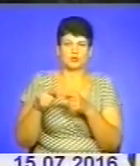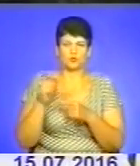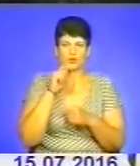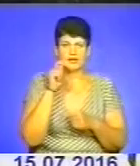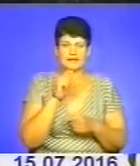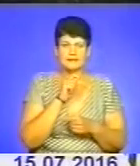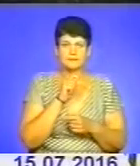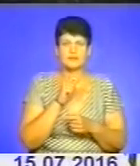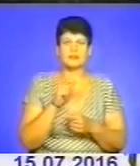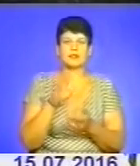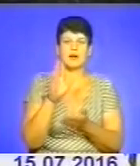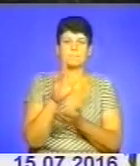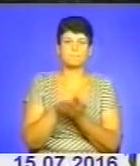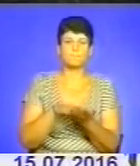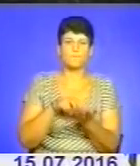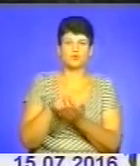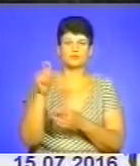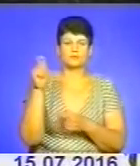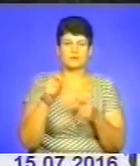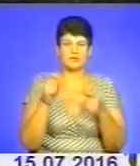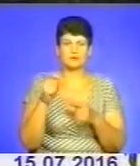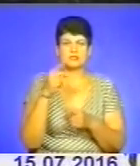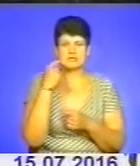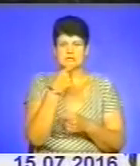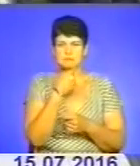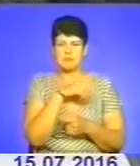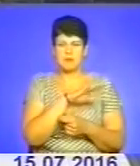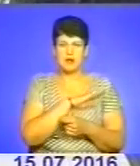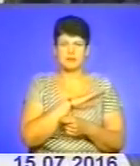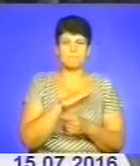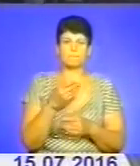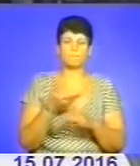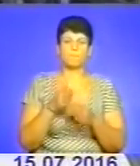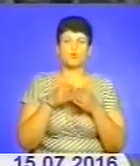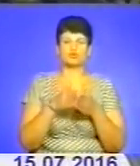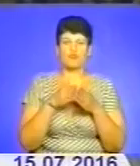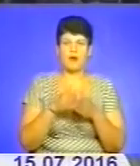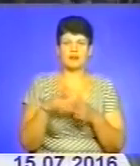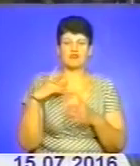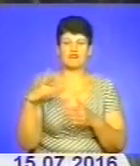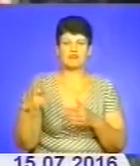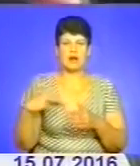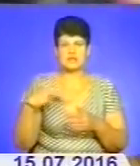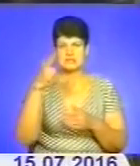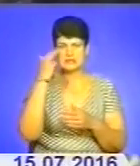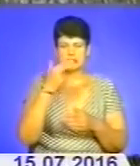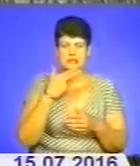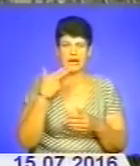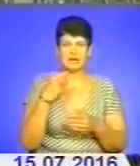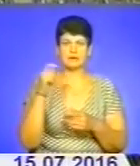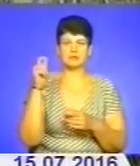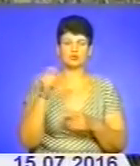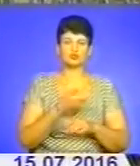прощу прибудуть паломники з Іспанії, Італії, Португалії, Франції. Приїдуть голова конференції єпископів Польщі,